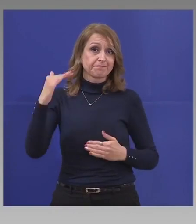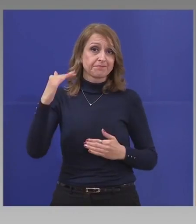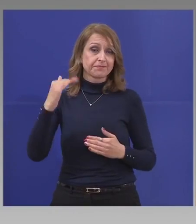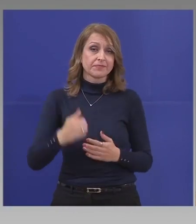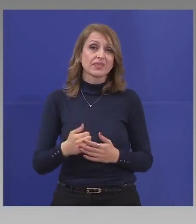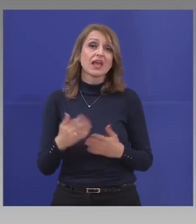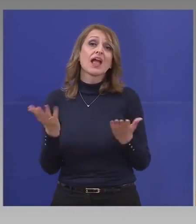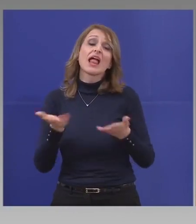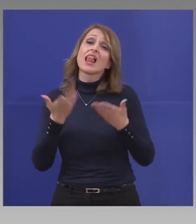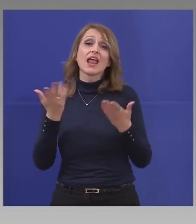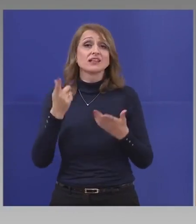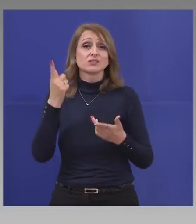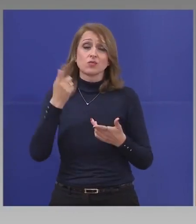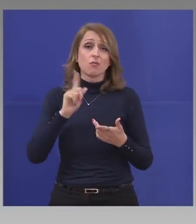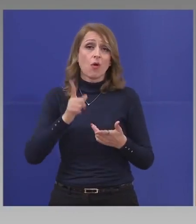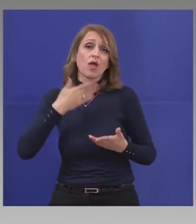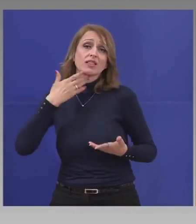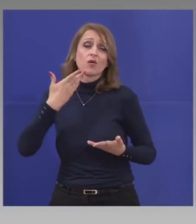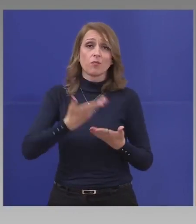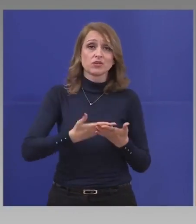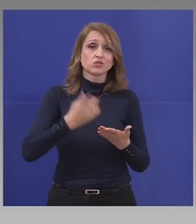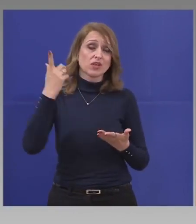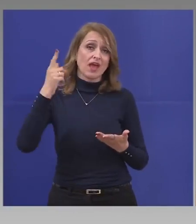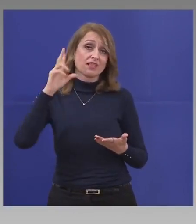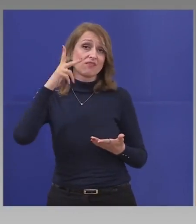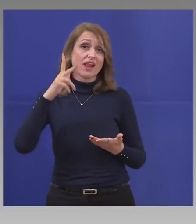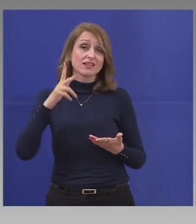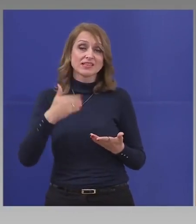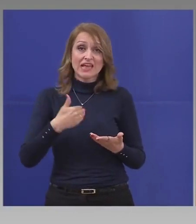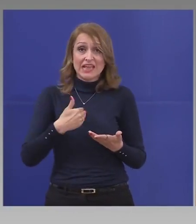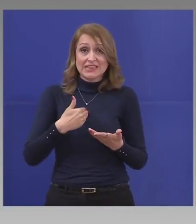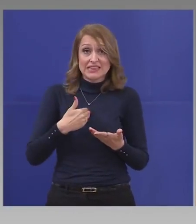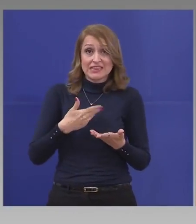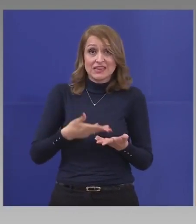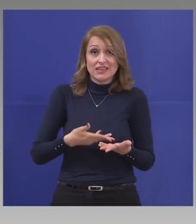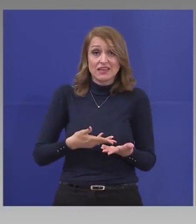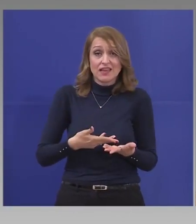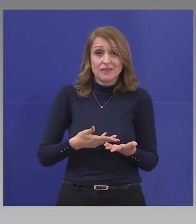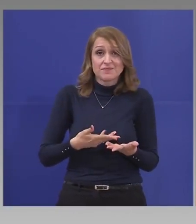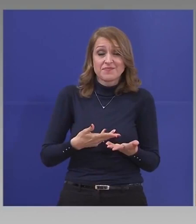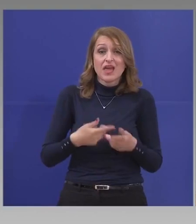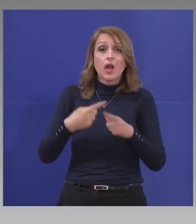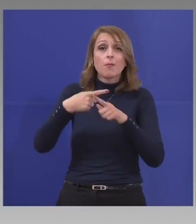лесно се обещава. Ние половин милиард дадохме